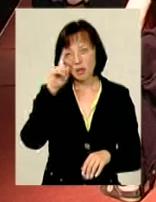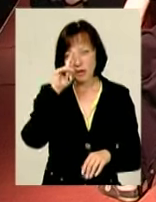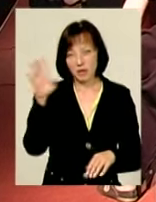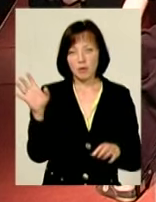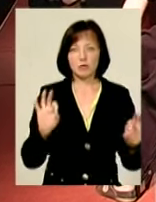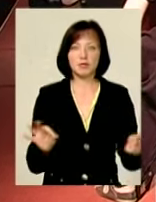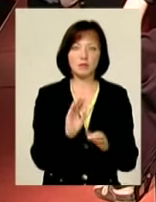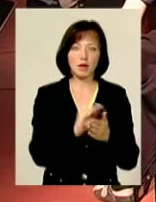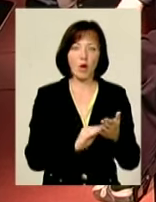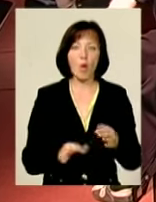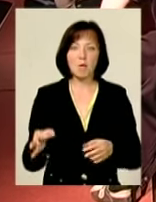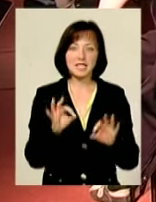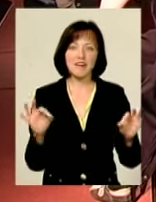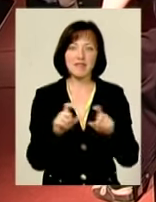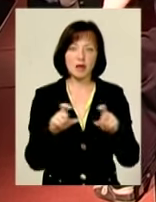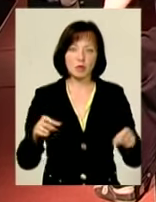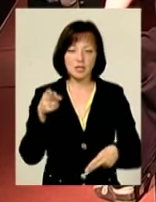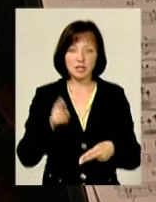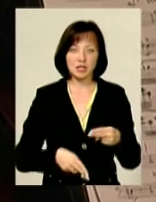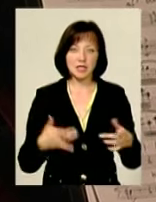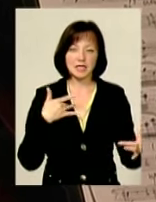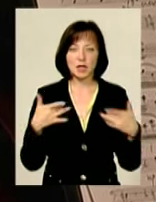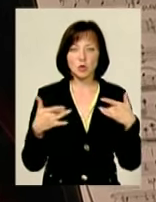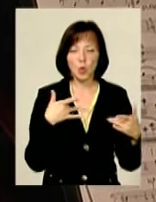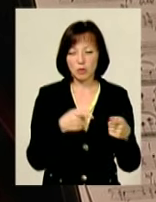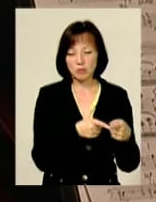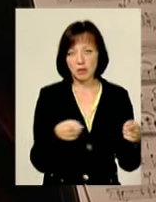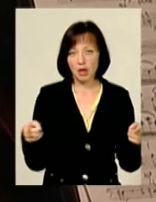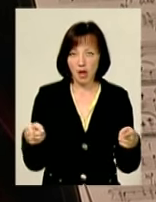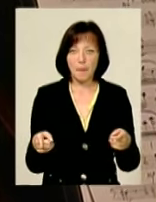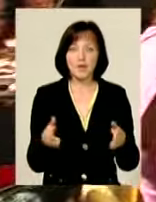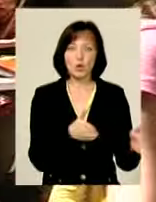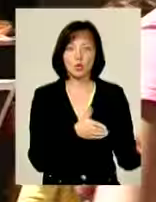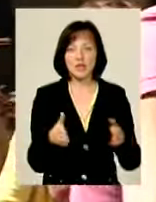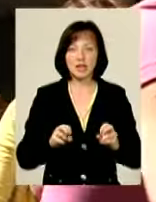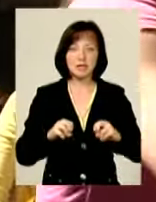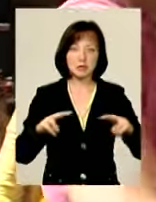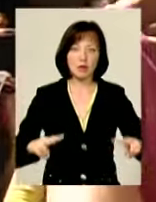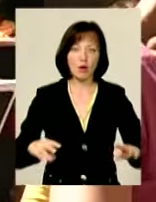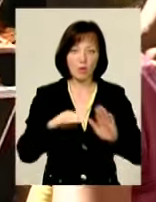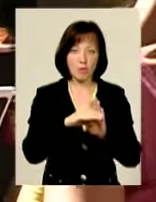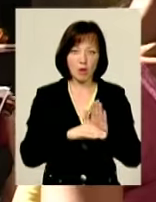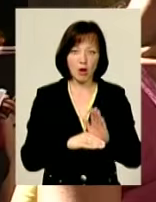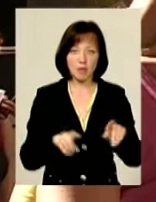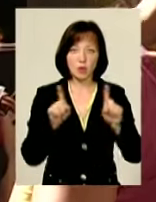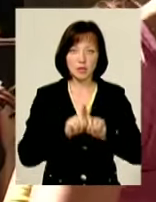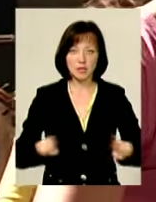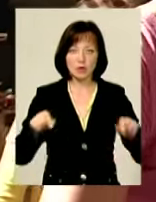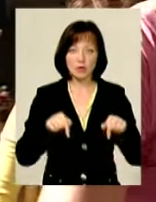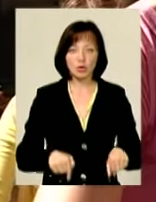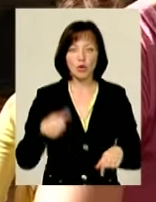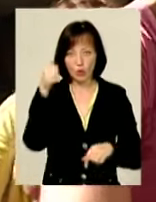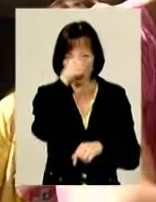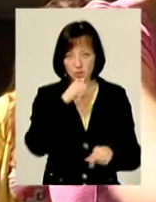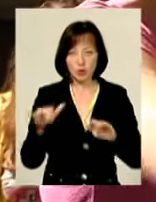Косенко. Обласна філармонія закрила концертний сезон. Для цього артисти підготували спеціальну програму. Родзинкою цьогорічного